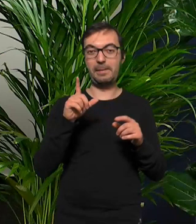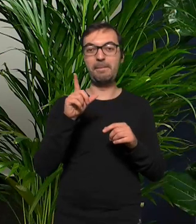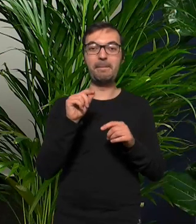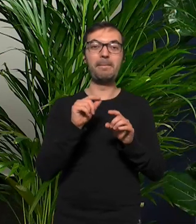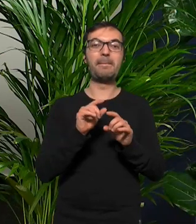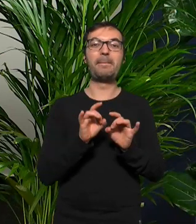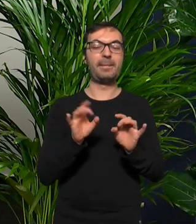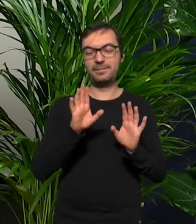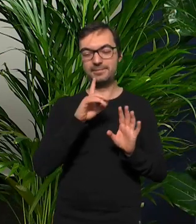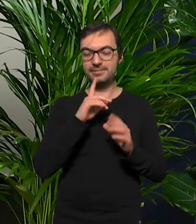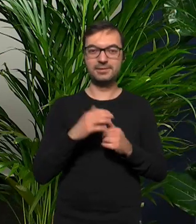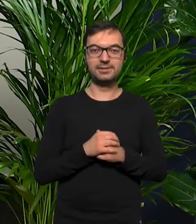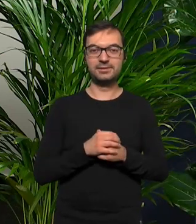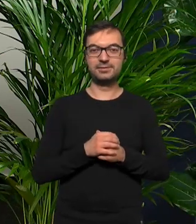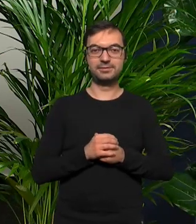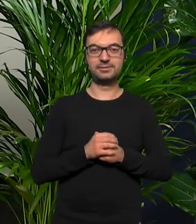który